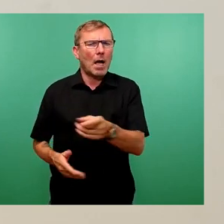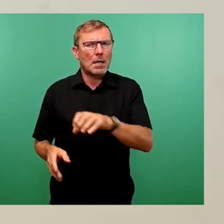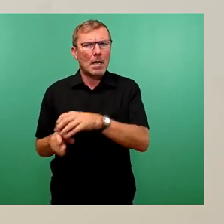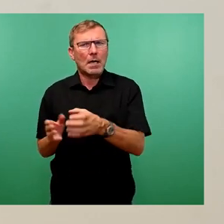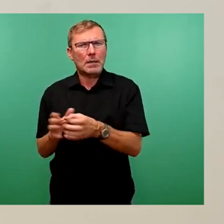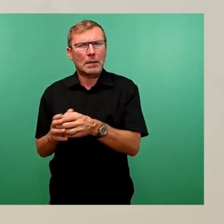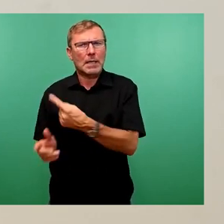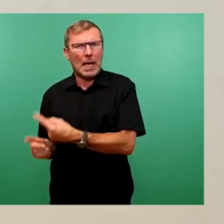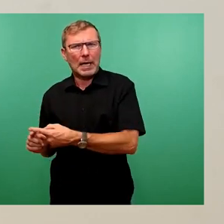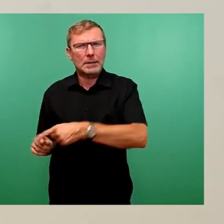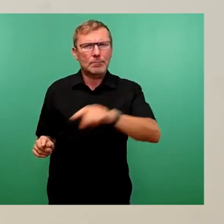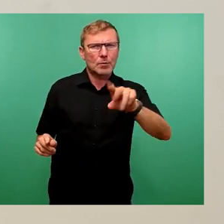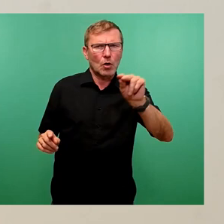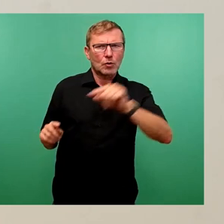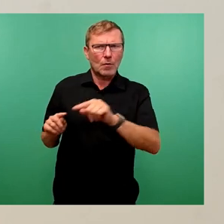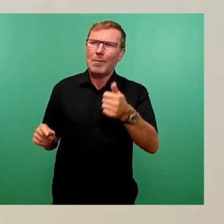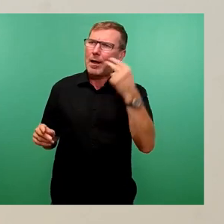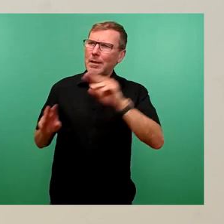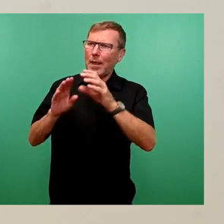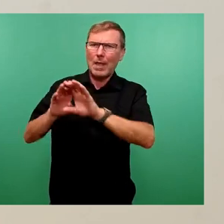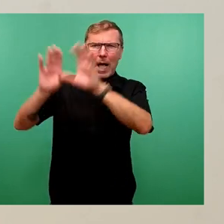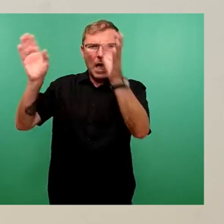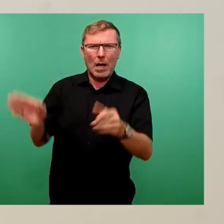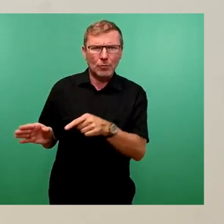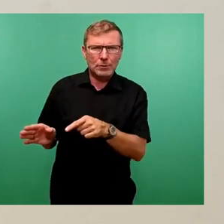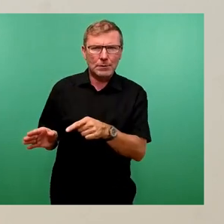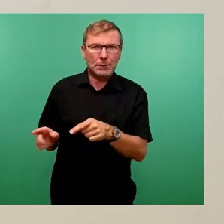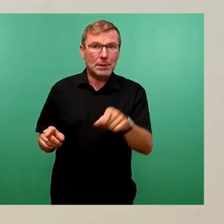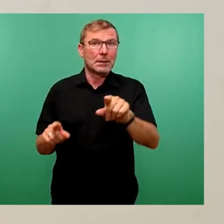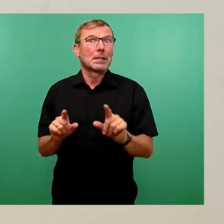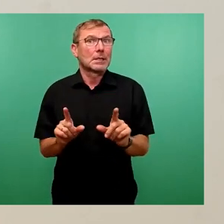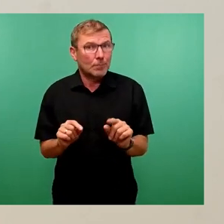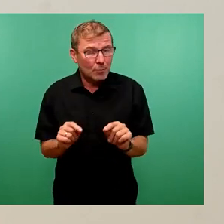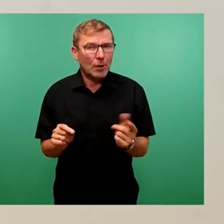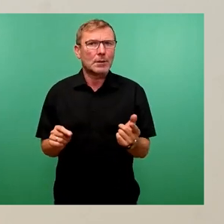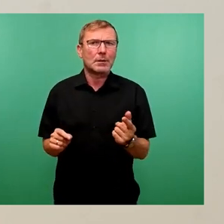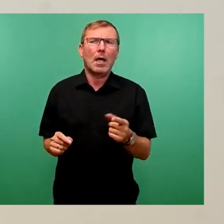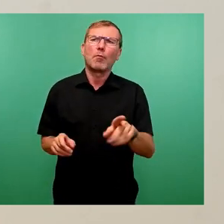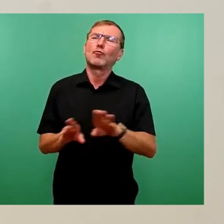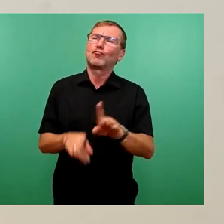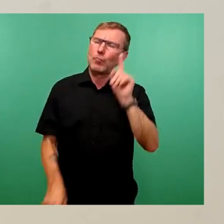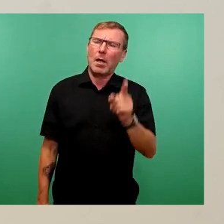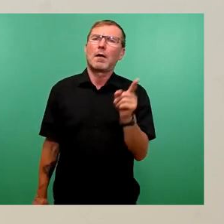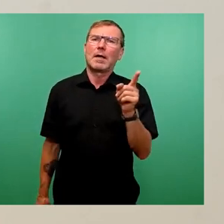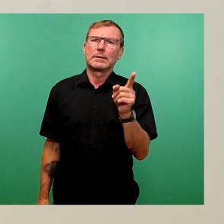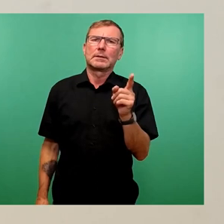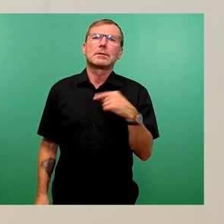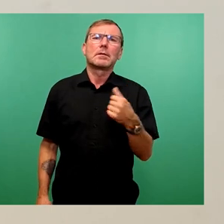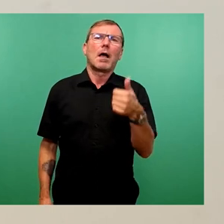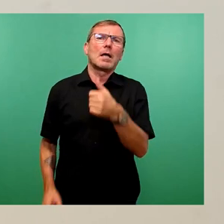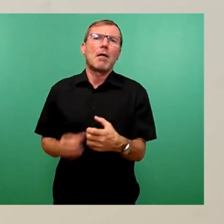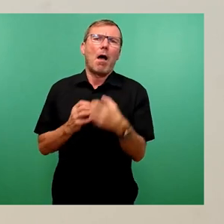entsprechend in einem Lernhaus abbilden. Das würde bedeuten oder das bedeutet, das weiß aber auch die Schule, dass wir ein Jahr länger brauchen